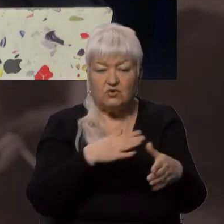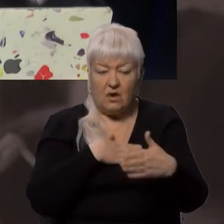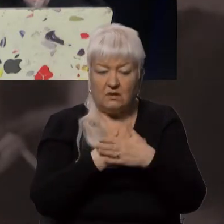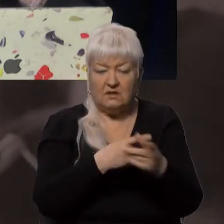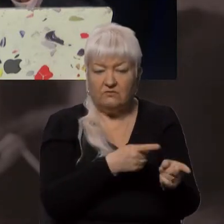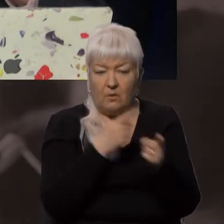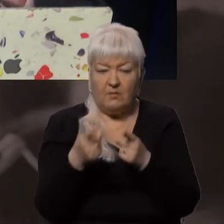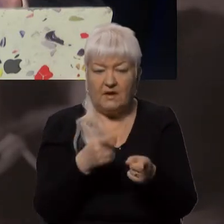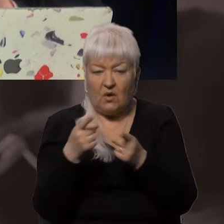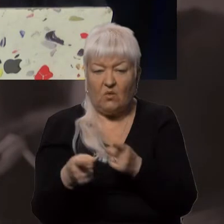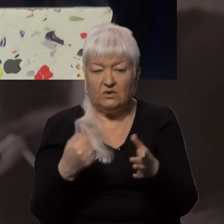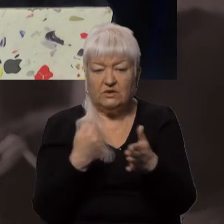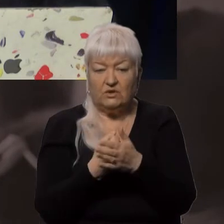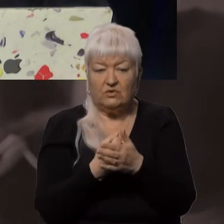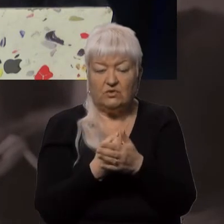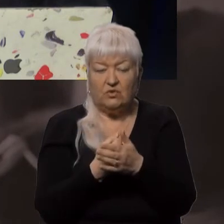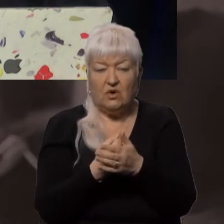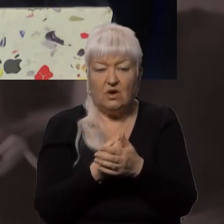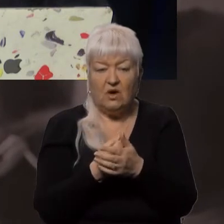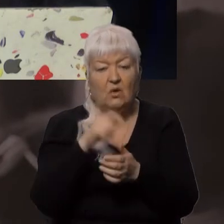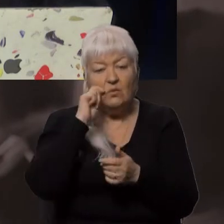до лав православної церкви України.